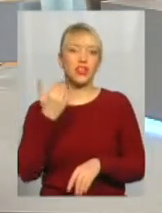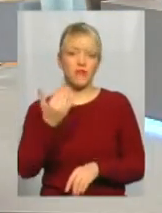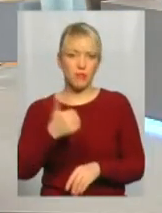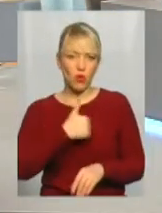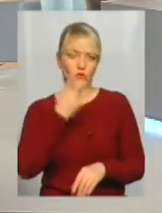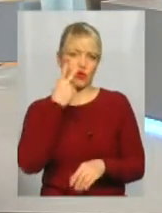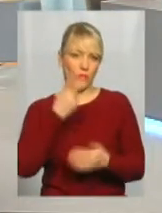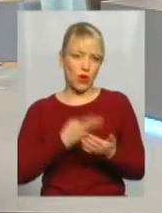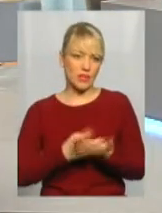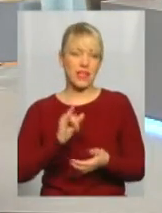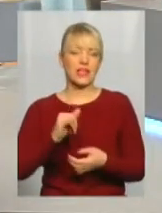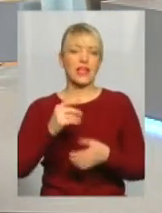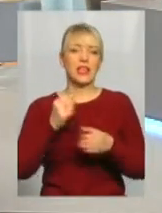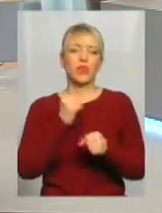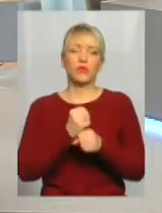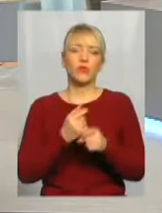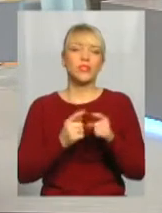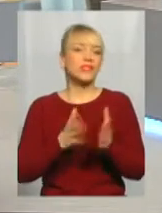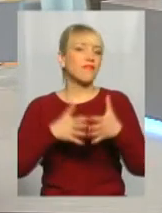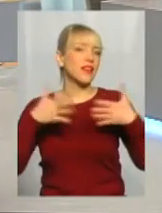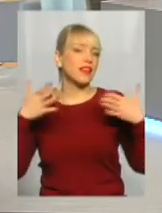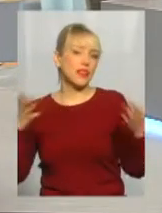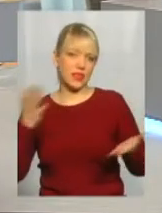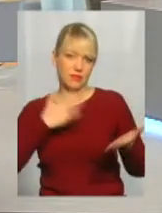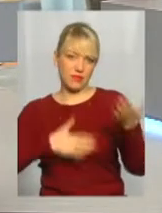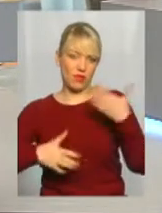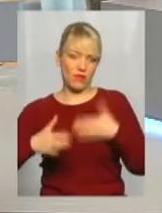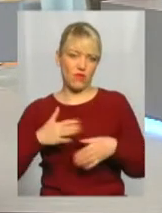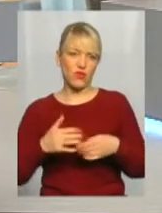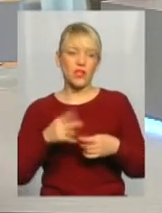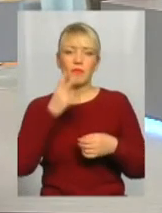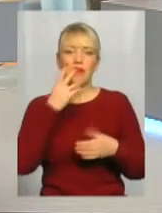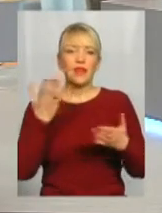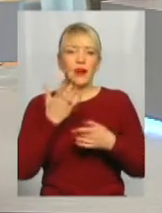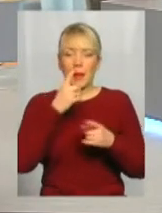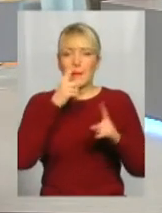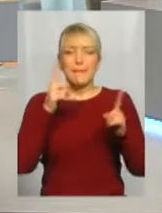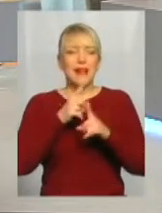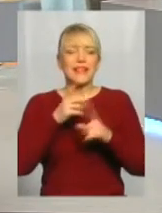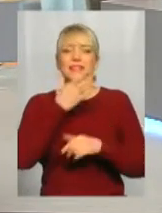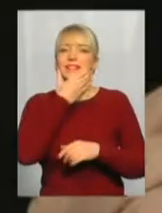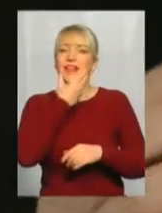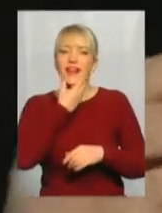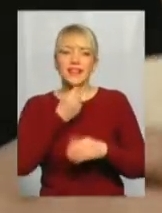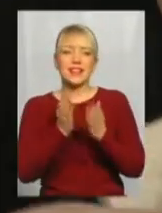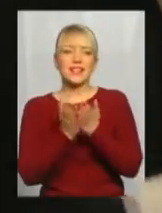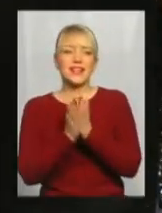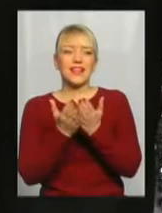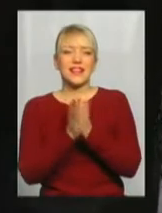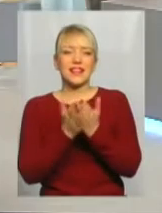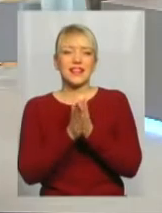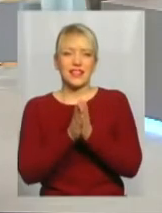показати, і вже роблю це з великим задоволенням. Ви подивіться, яка малесенька, гарнесенька книжечка.